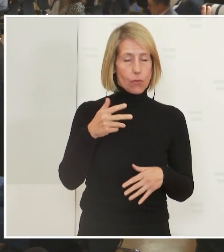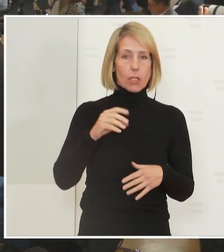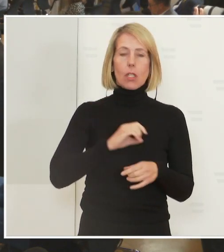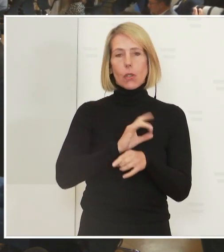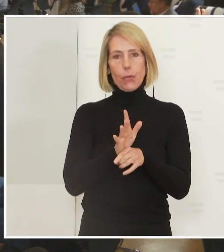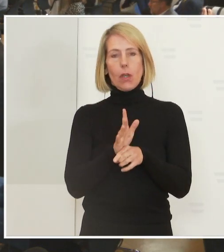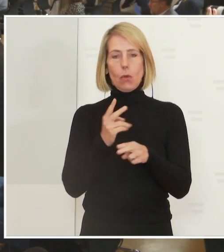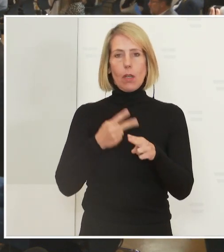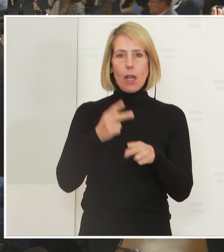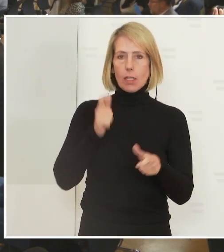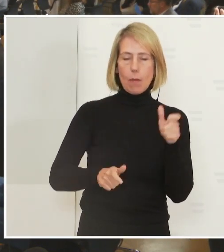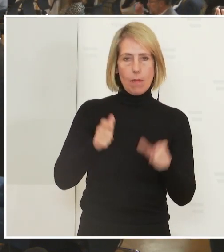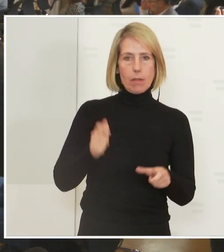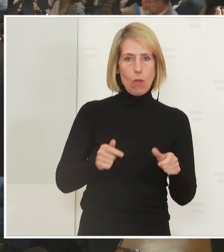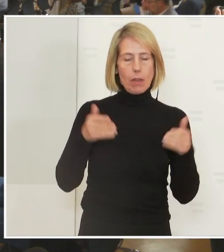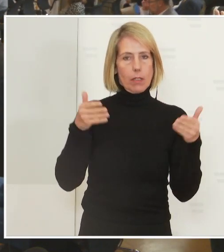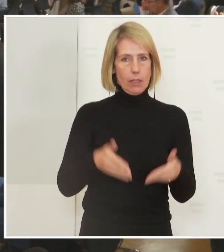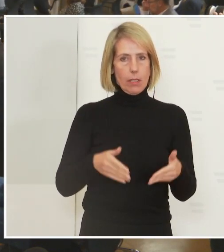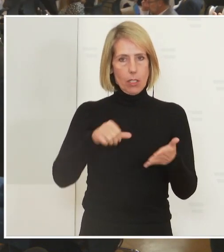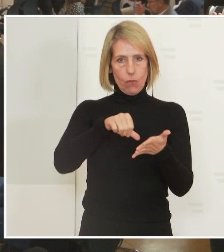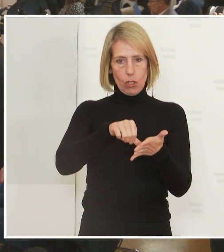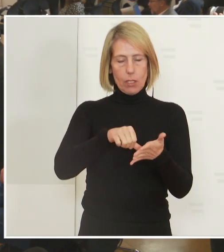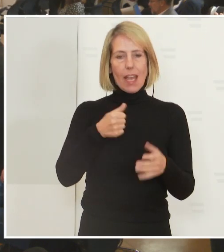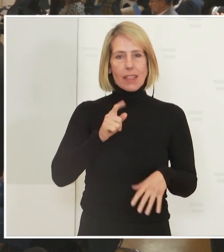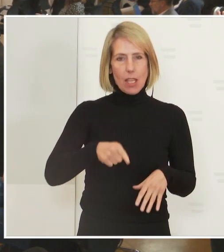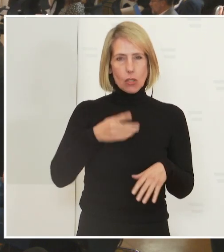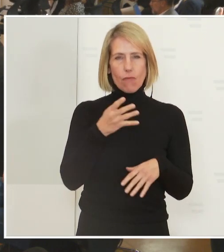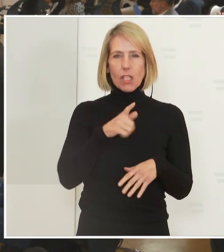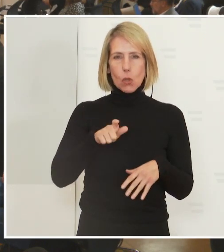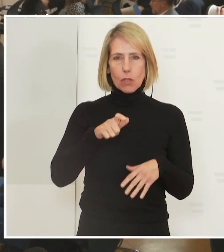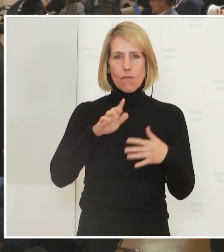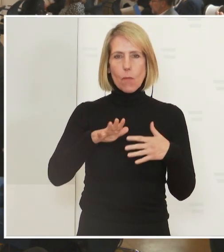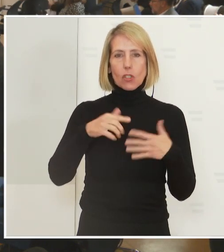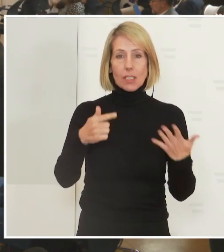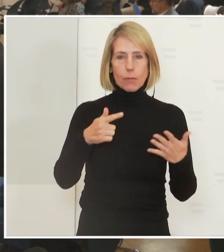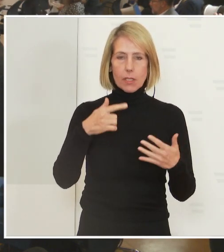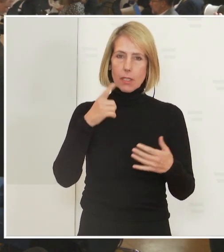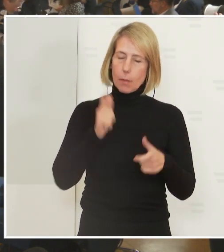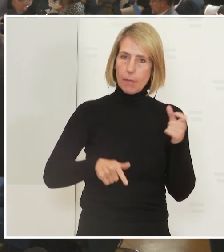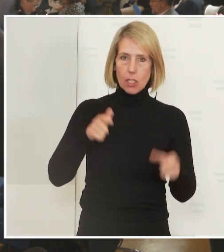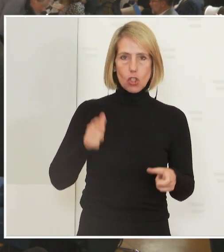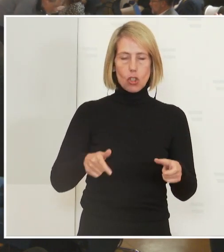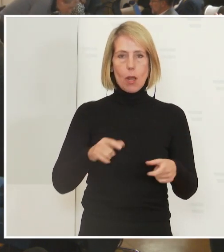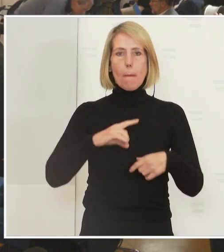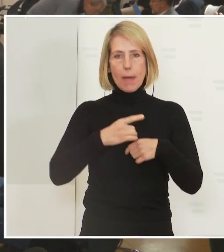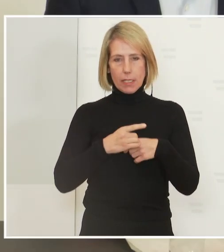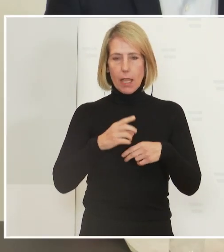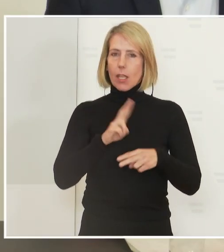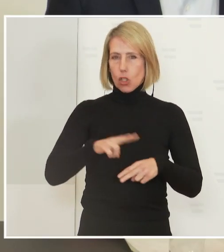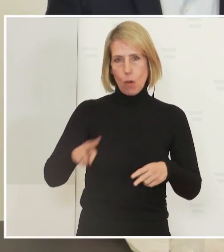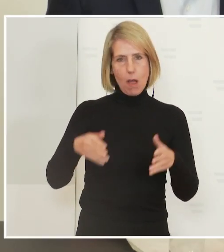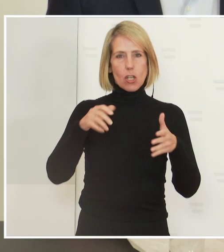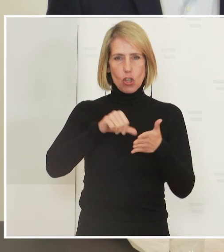Österreichs Intensivstationen. 1.475 Menschen sind als Corona-Patienten in Normalstationen.